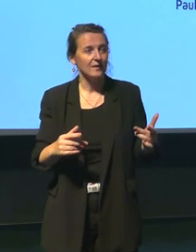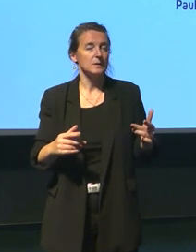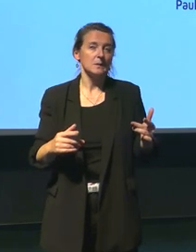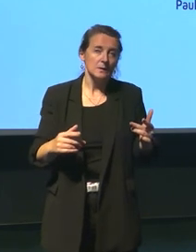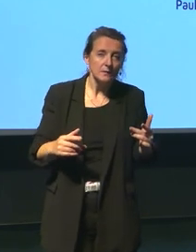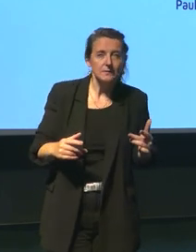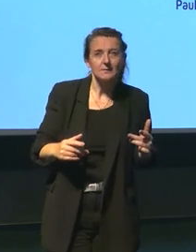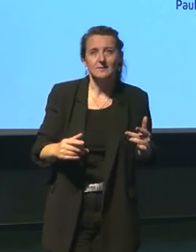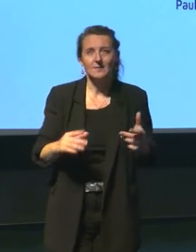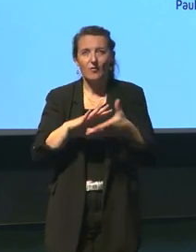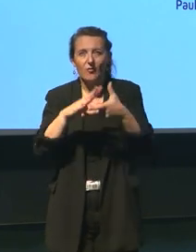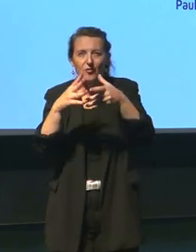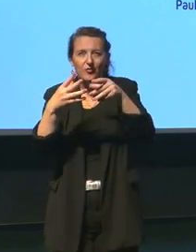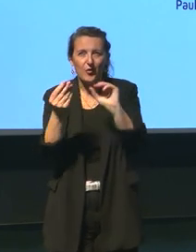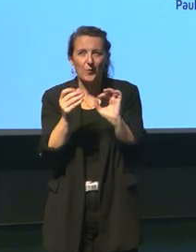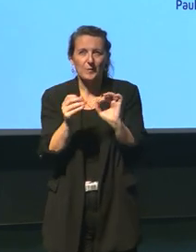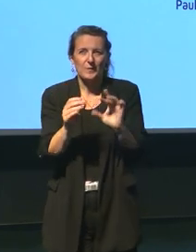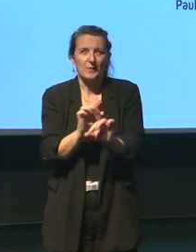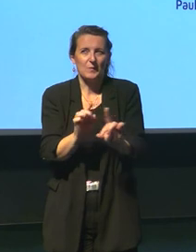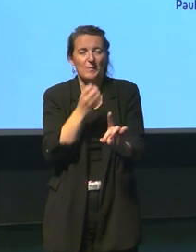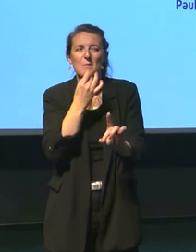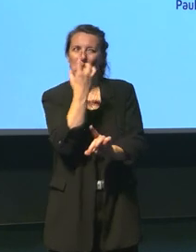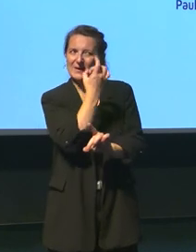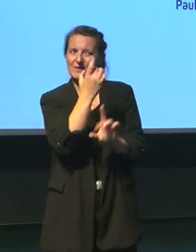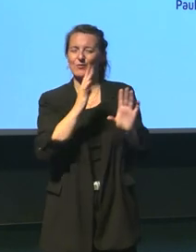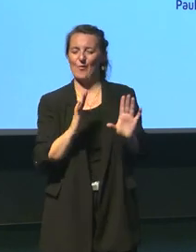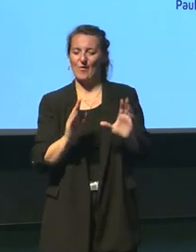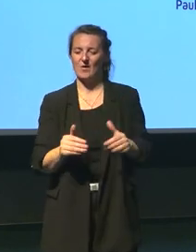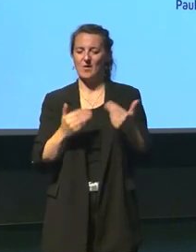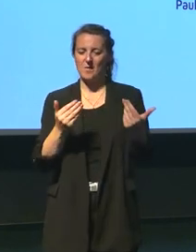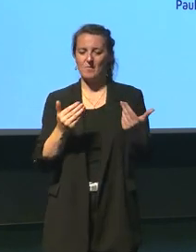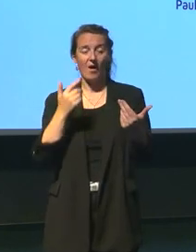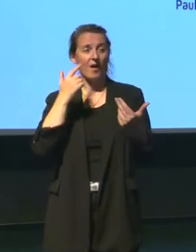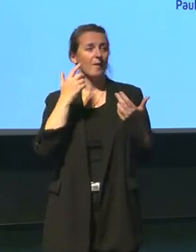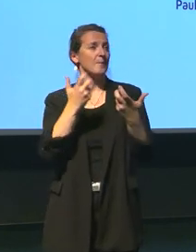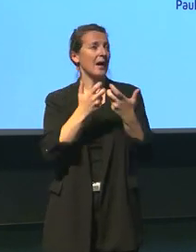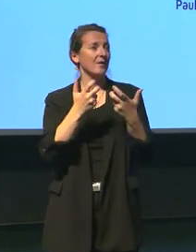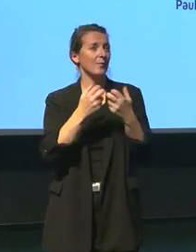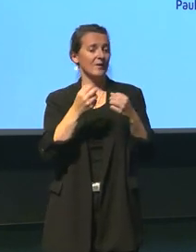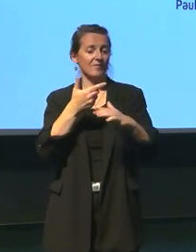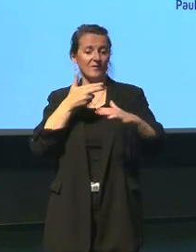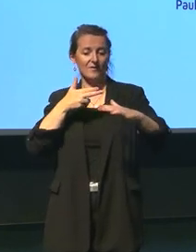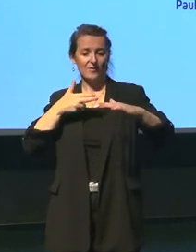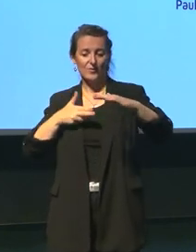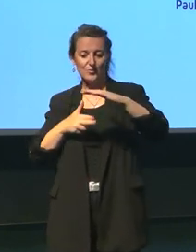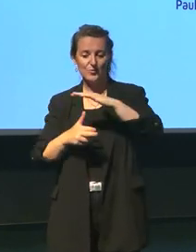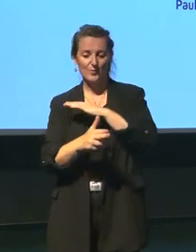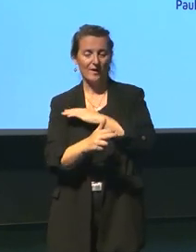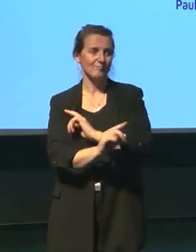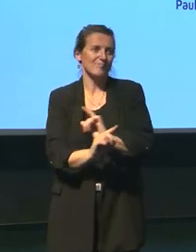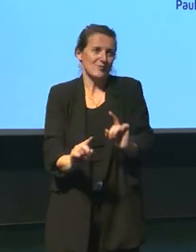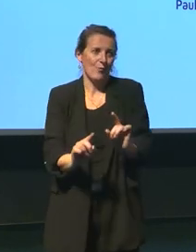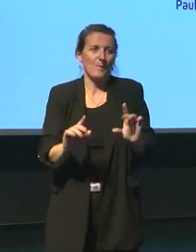pas sous cette forme-là parce que bien sûr je l fait tout à l'heure l'expérience du sous-marin ça ne tenait pas par contre